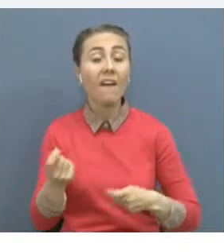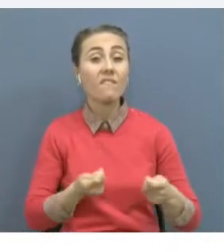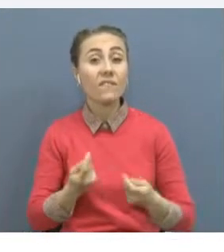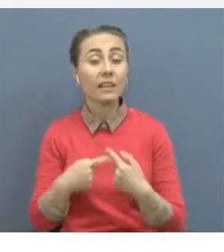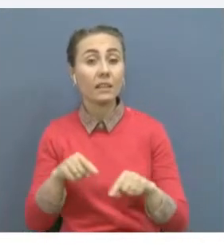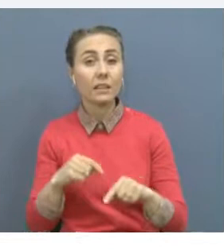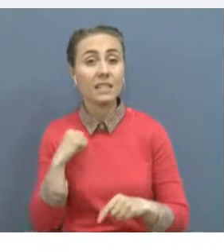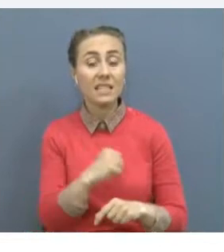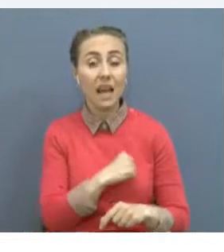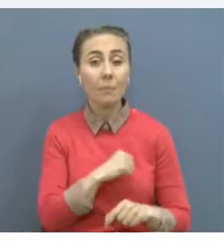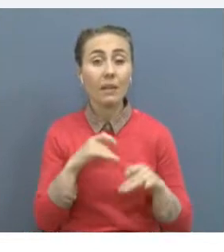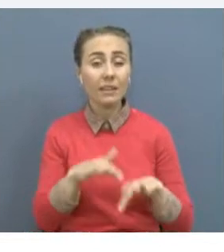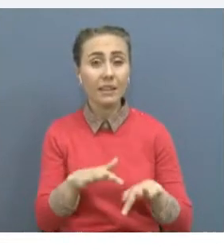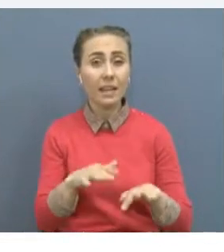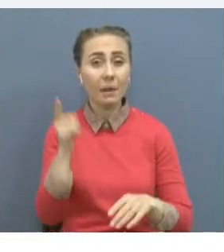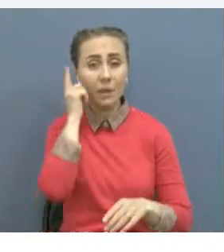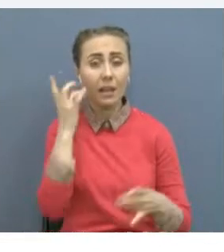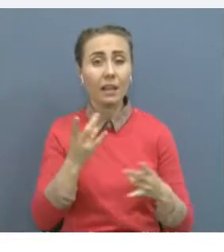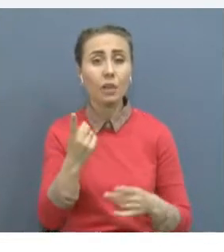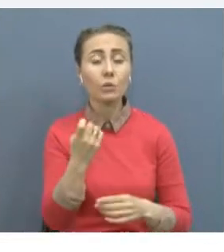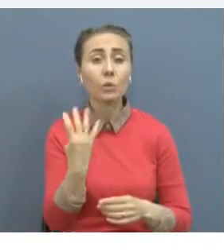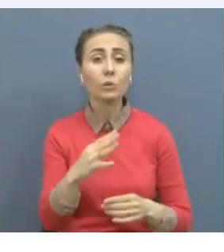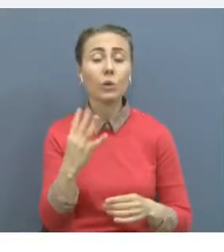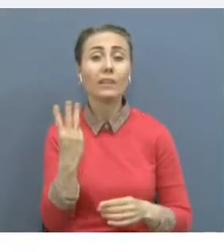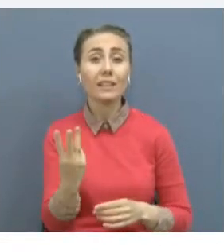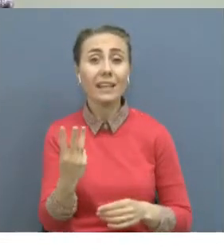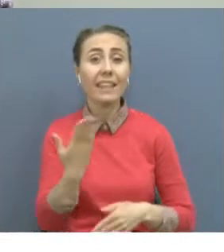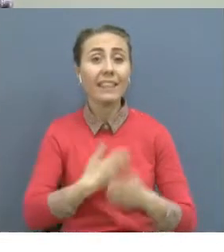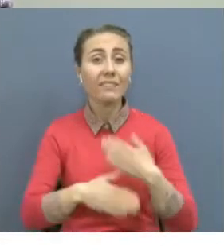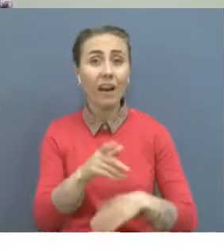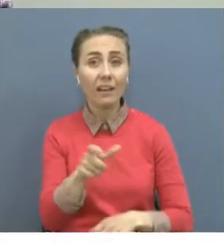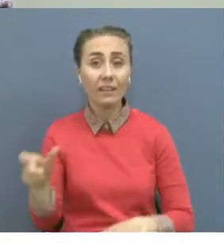мәнінде телефондар облыстағы 143 мүгедек жанға арналған болып шықты.